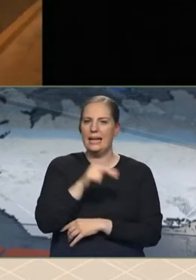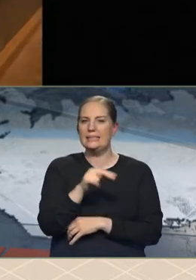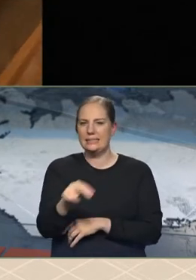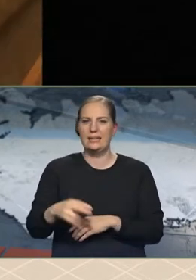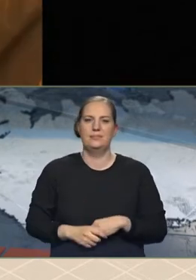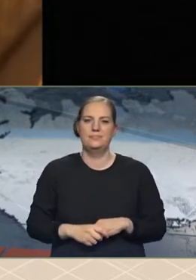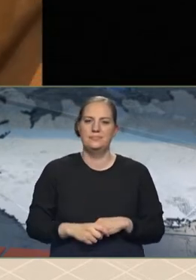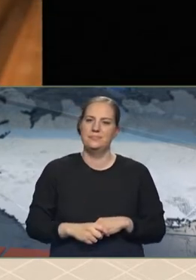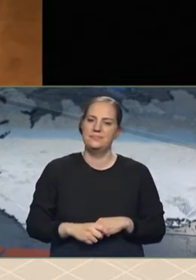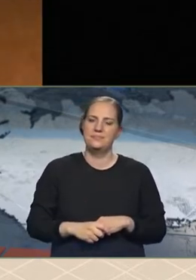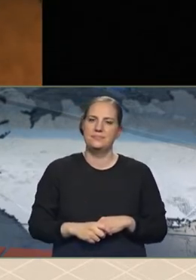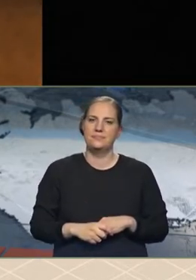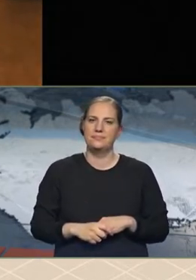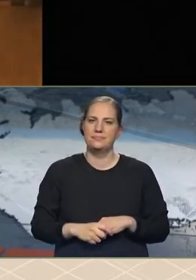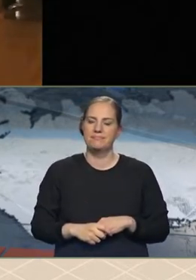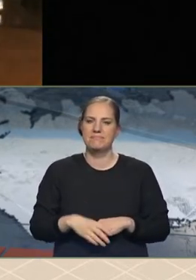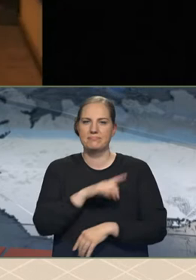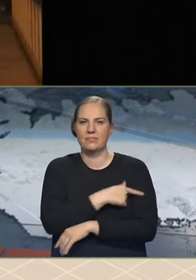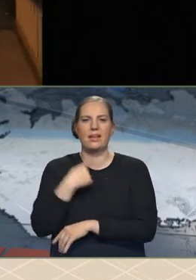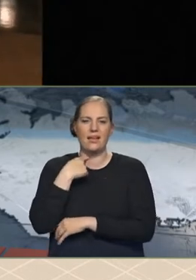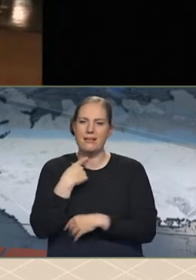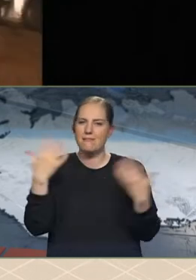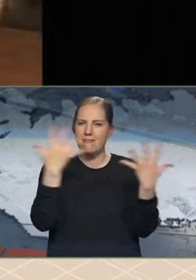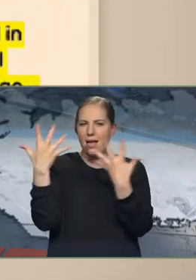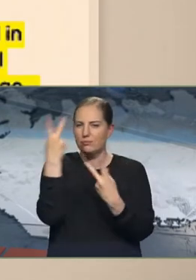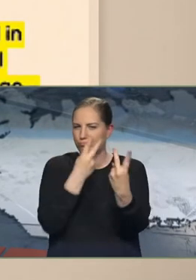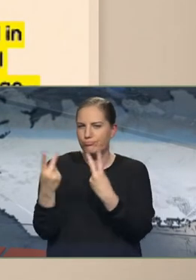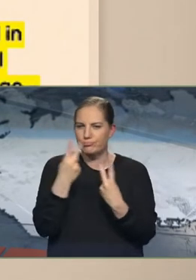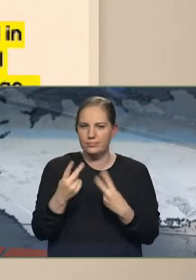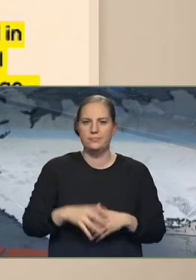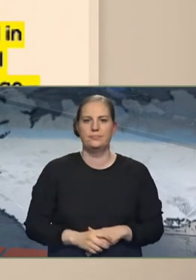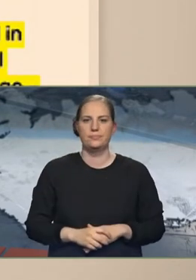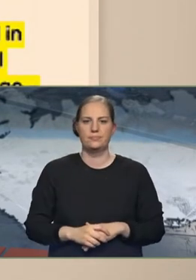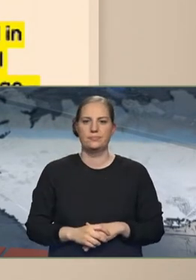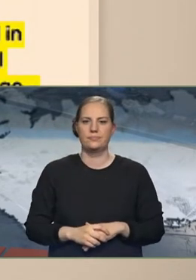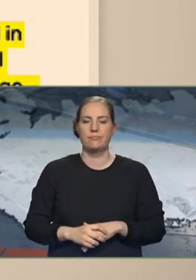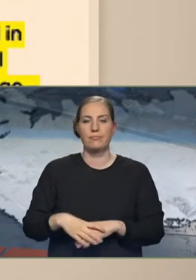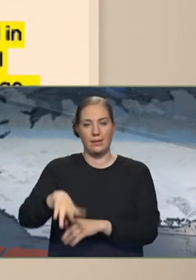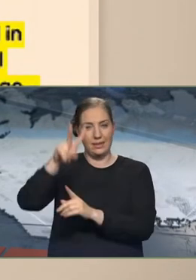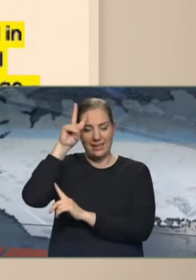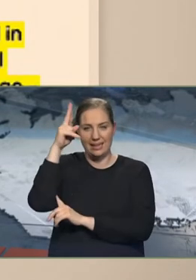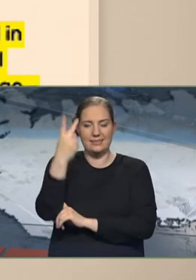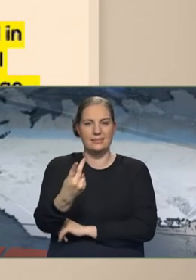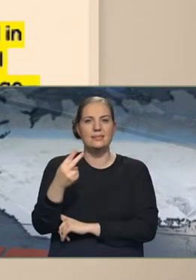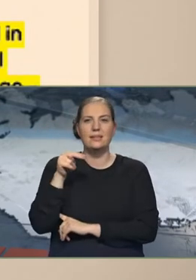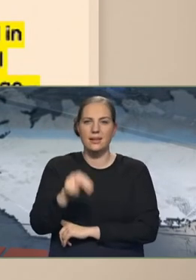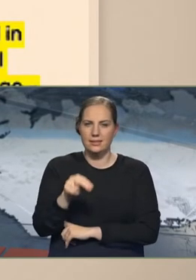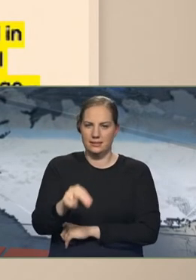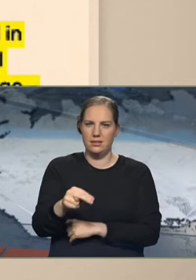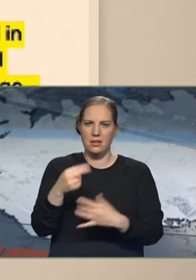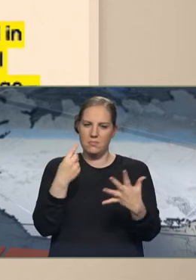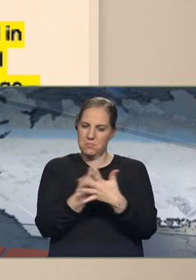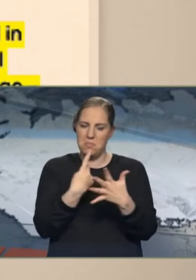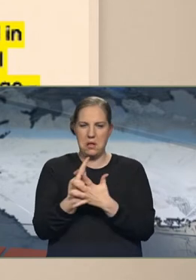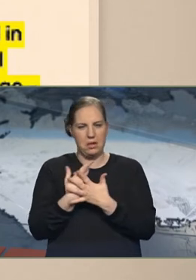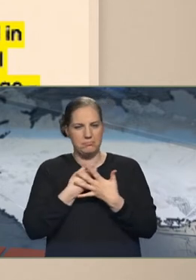Nancy, where are you Nancy? Crazy Nancy probably would have been torn into little pieces